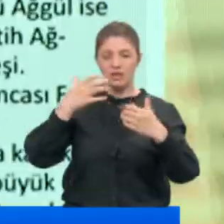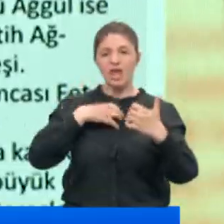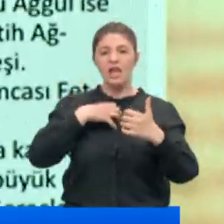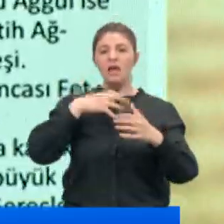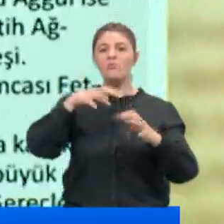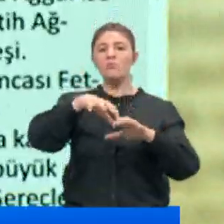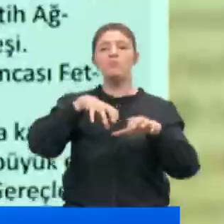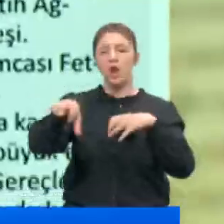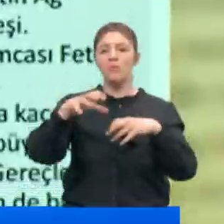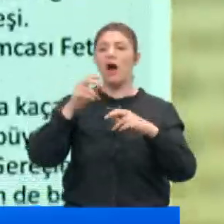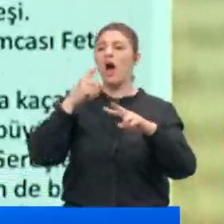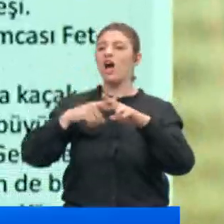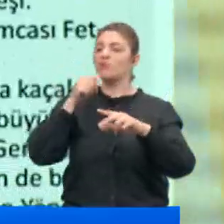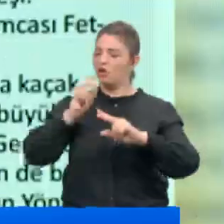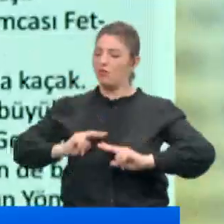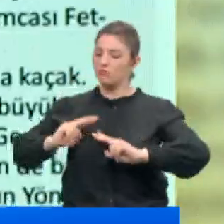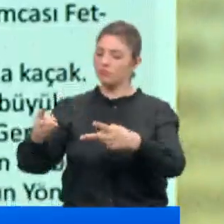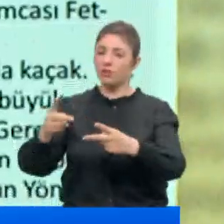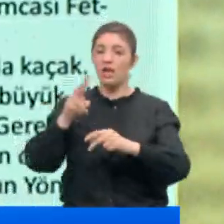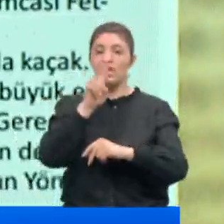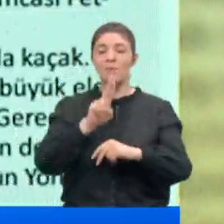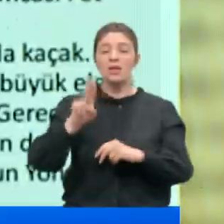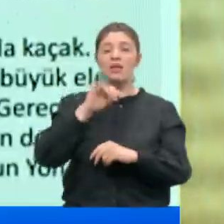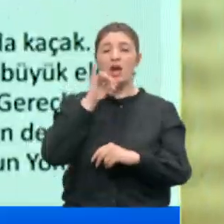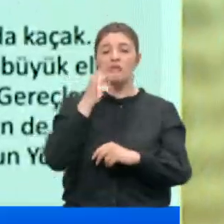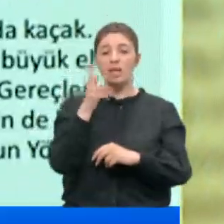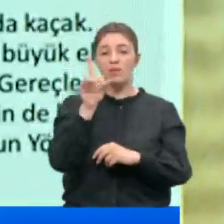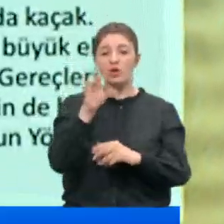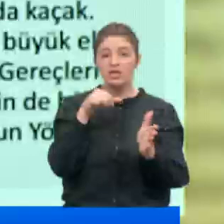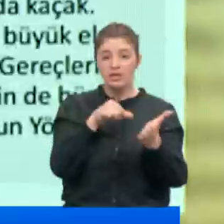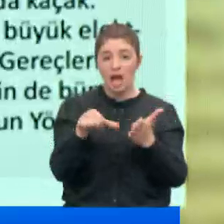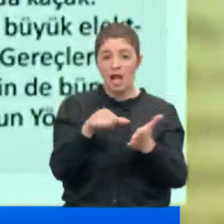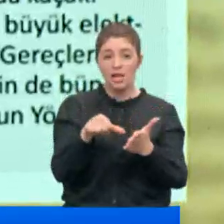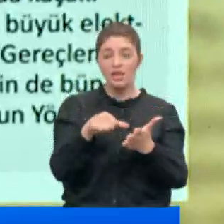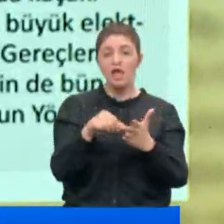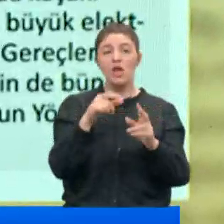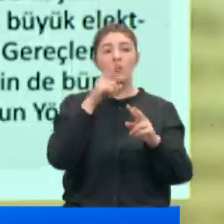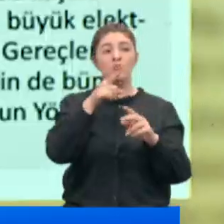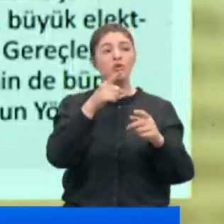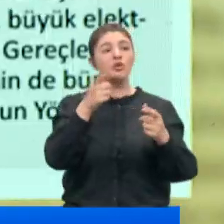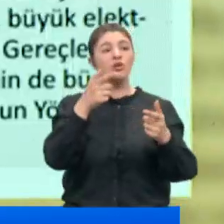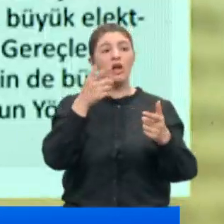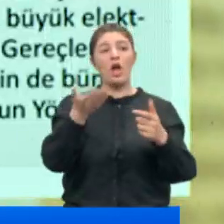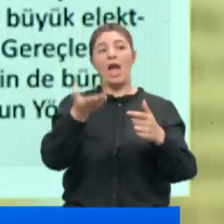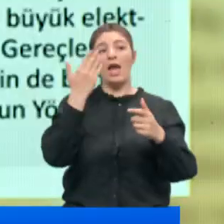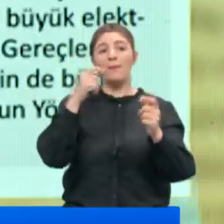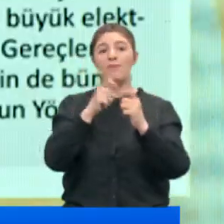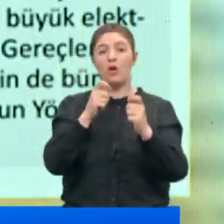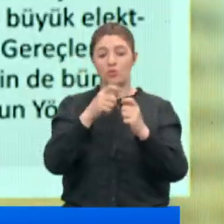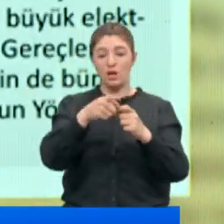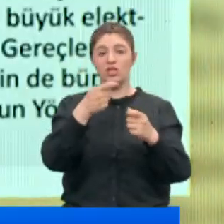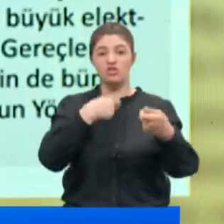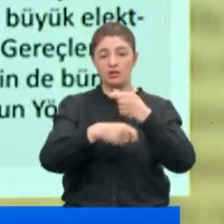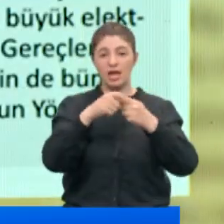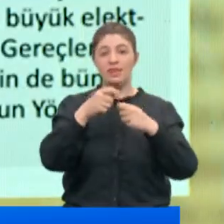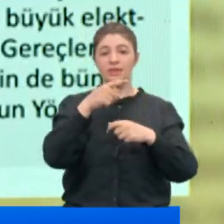Adem Atmaca'ya devretti. 27 Ağustos 2014 tarihinde Bigot Toman İnşaat Taşımacılık İç ve Dış Ticaret Limite